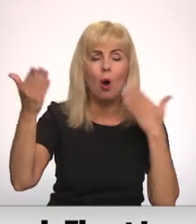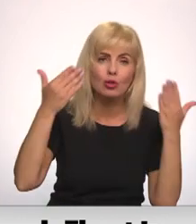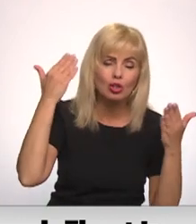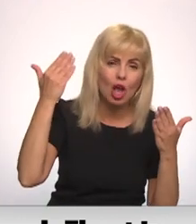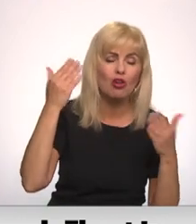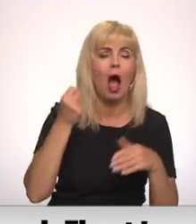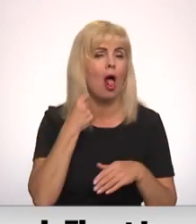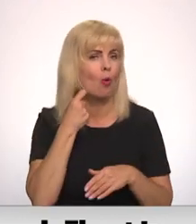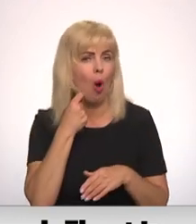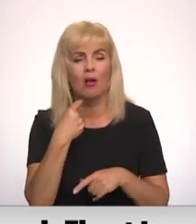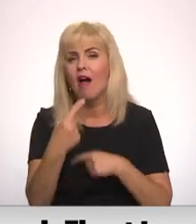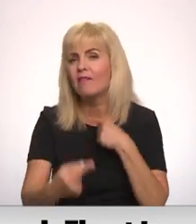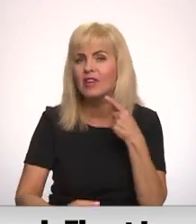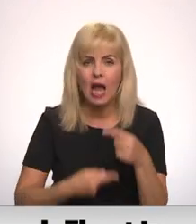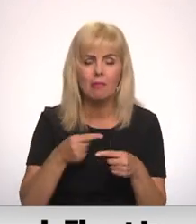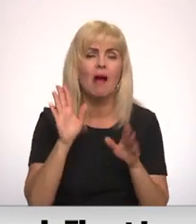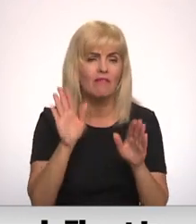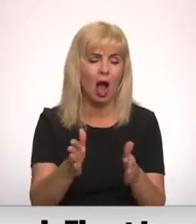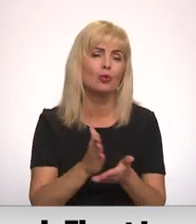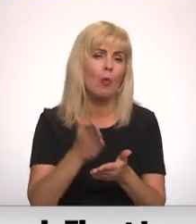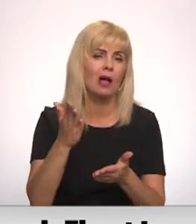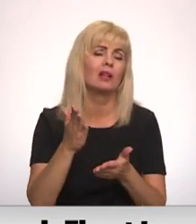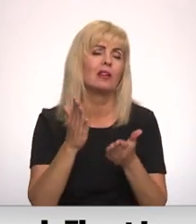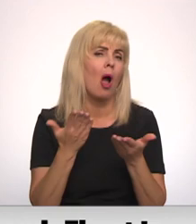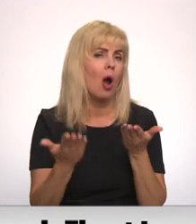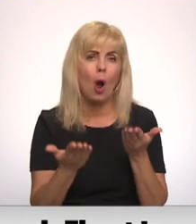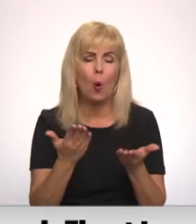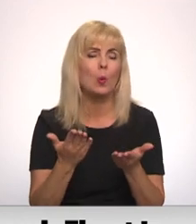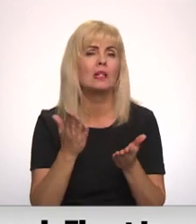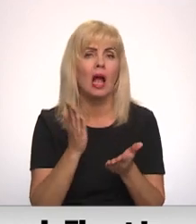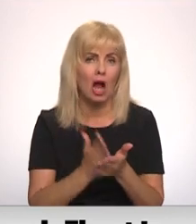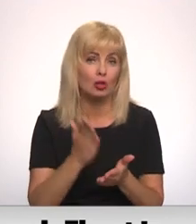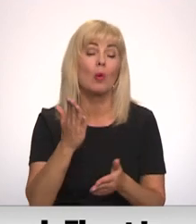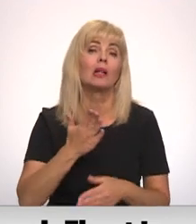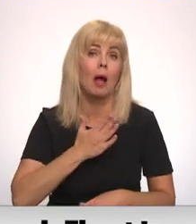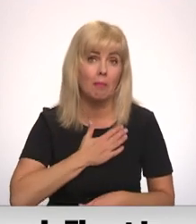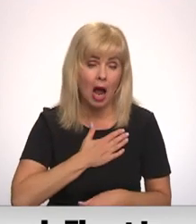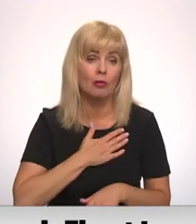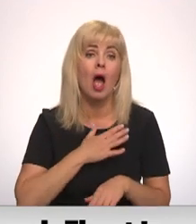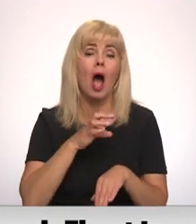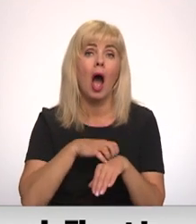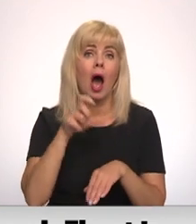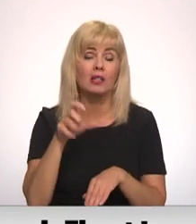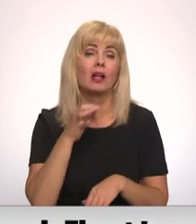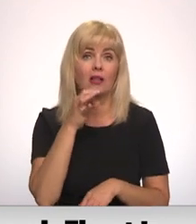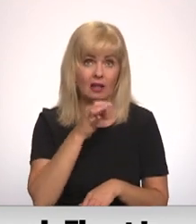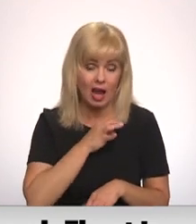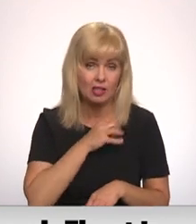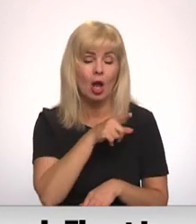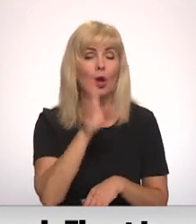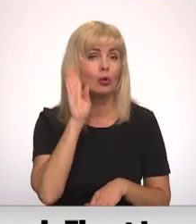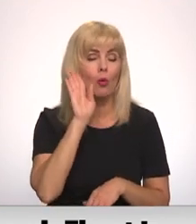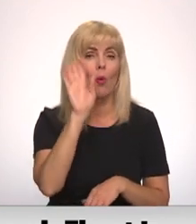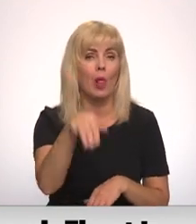alkoholu. vienmēr var notikt tāds, kas notika ar mani. Ārsti teica, ka tu gulēsi